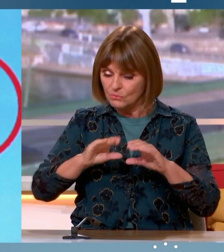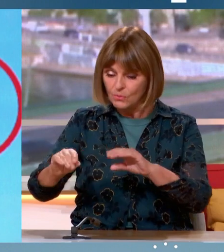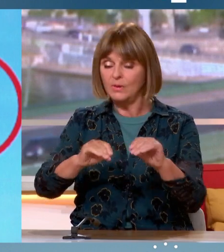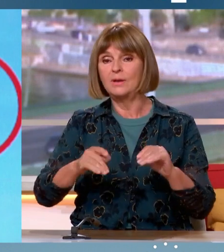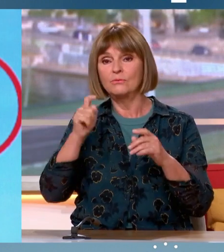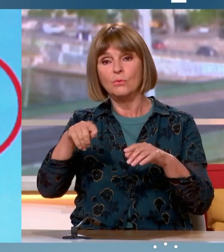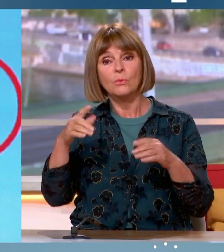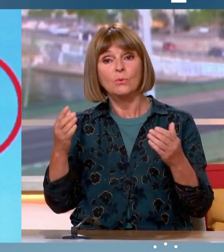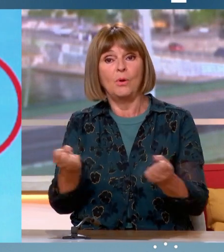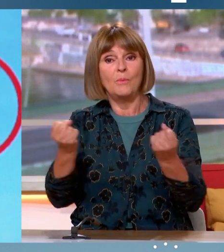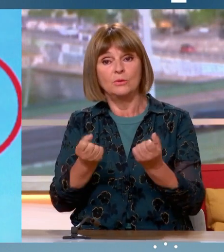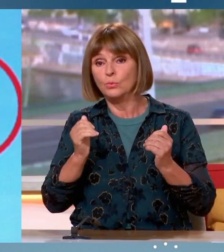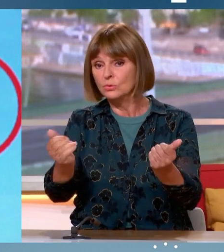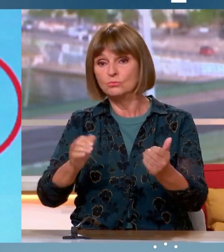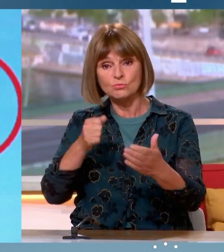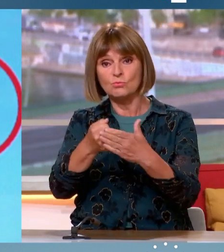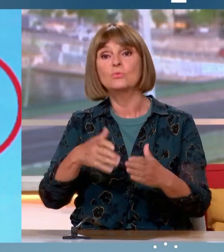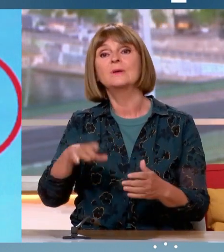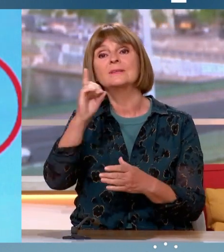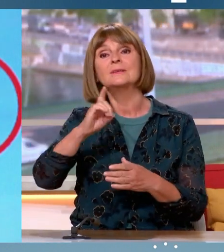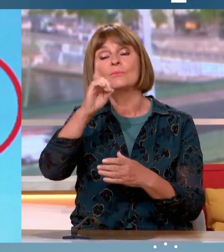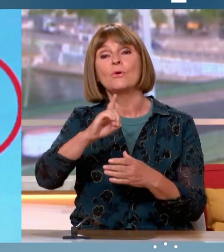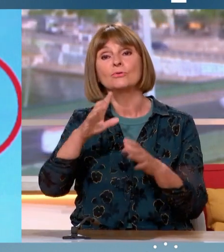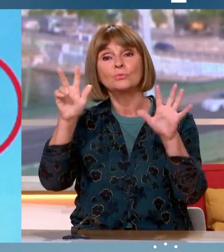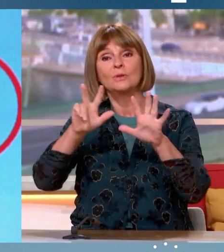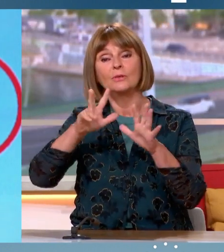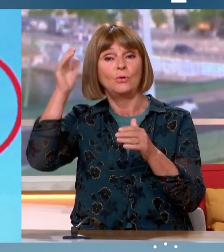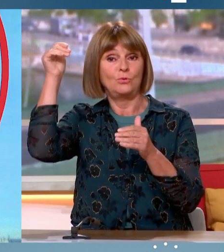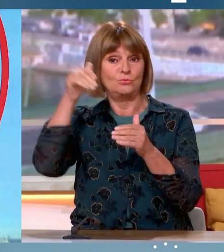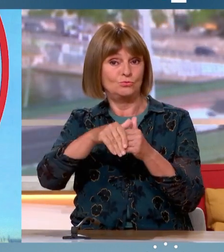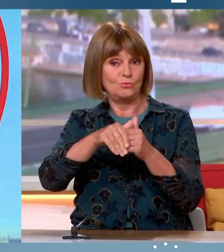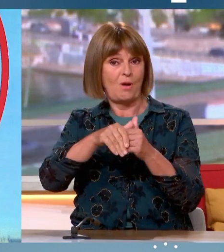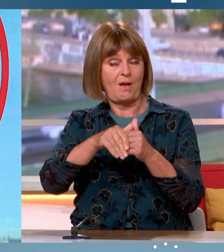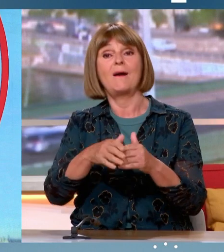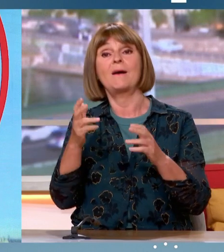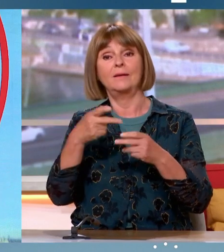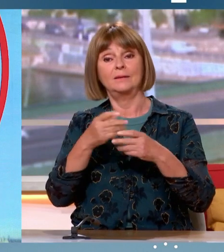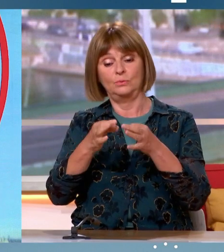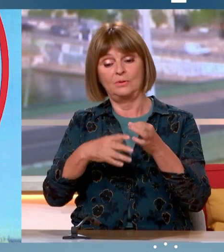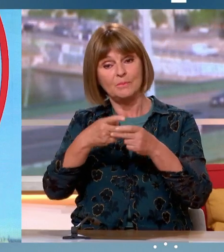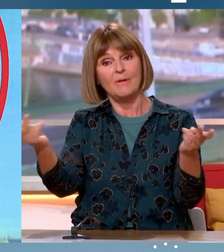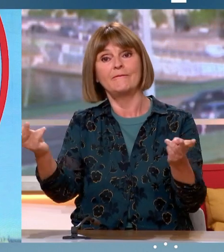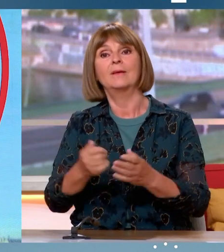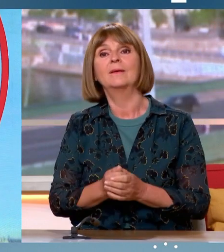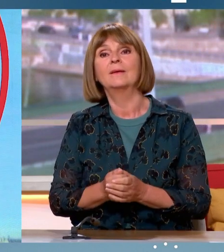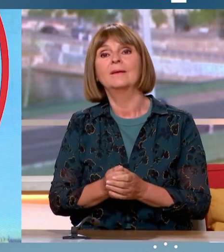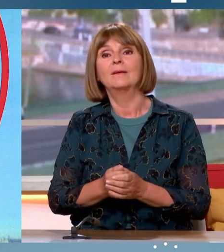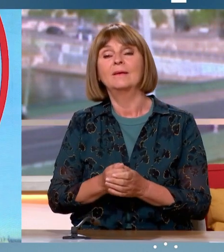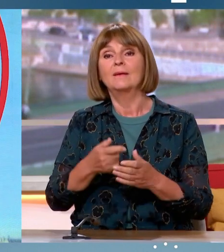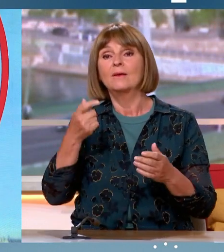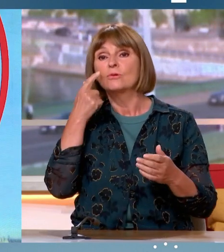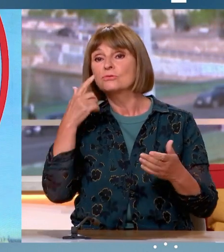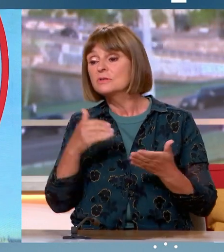c'est le cas. Et puis dimanche, à 20h, sur France 2 comme partout ailleurs, on annoncera le résultat. Moi je veux dire, compte tenu de ce qui se passe sur le terrain, je suis